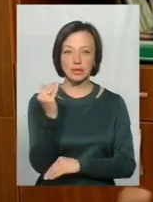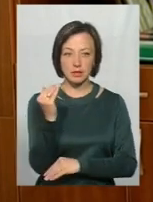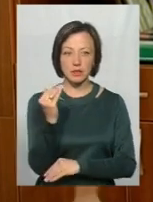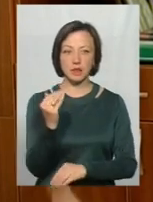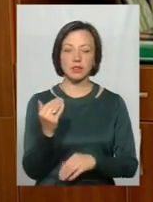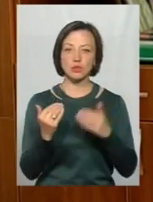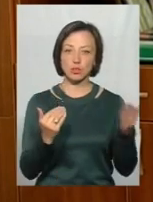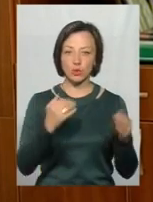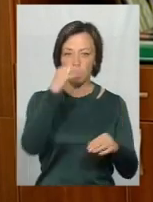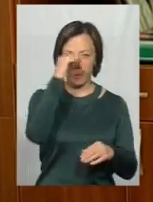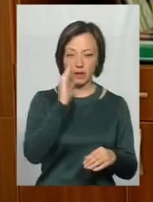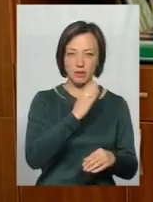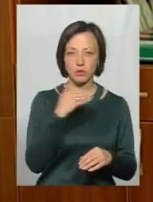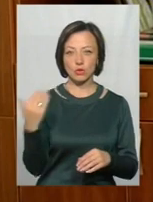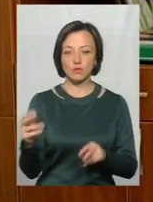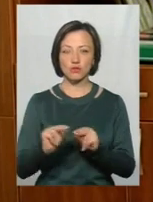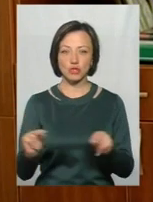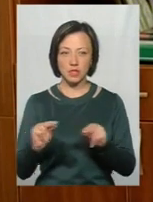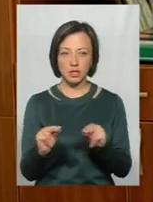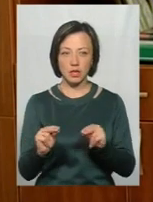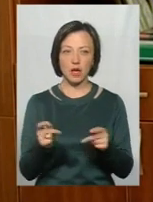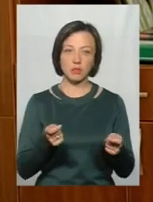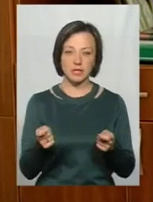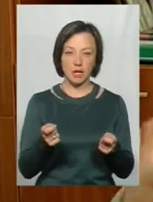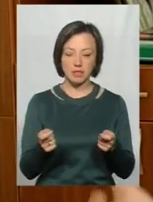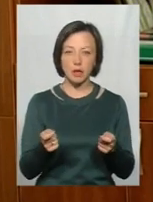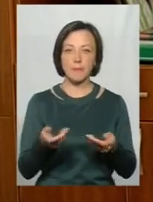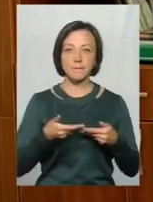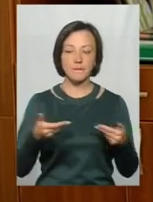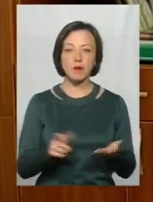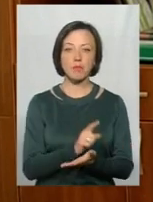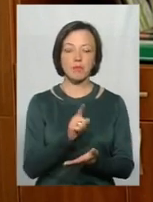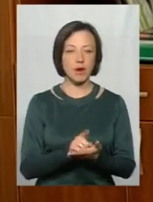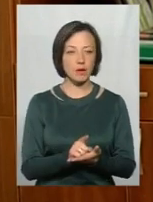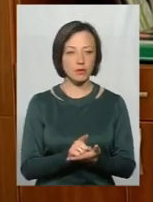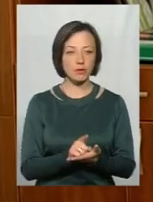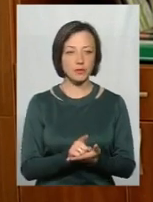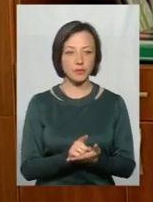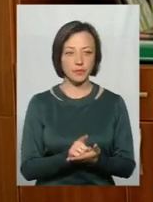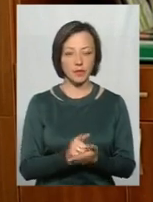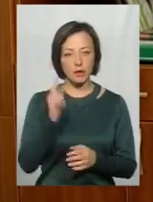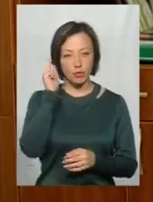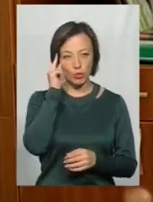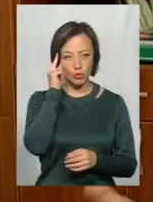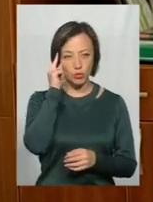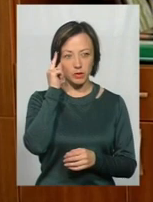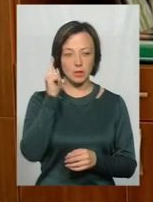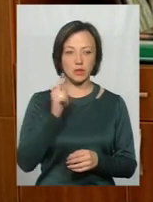Зі сторони батьків і зі сторони вчителя, адміністрації. Ми маємо подумати,